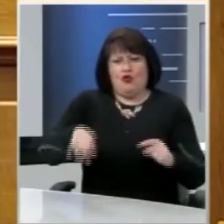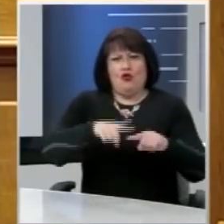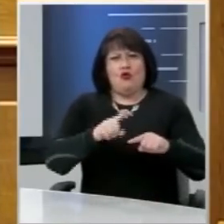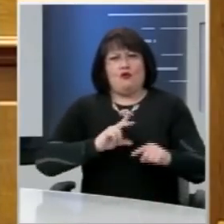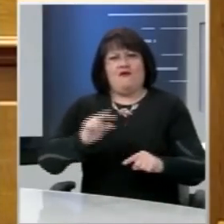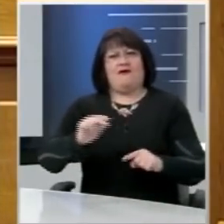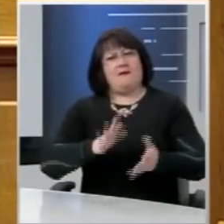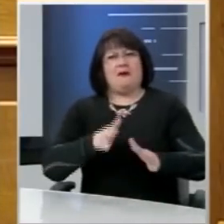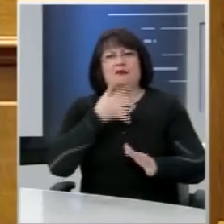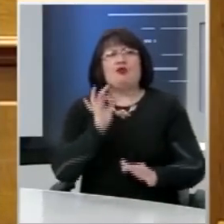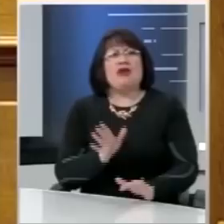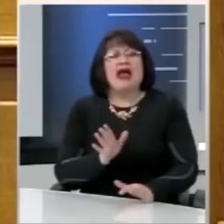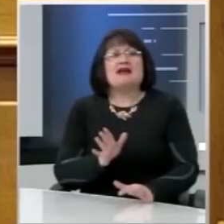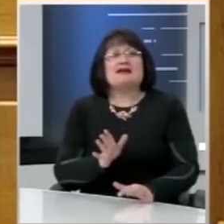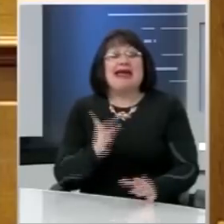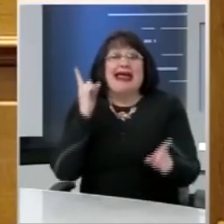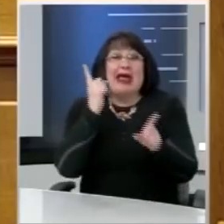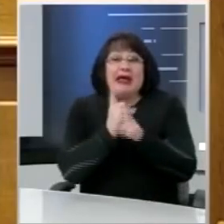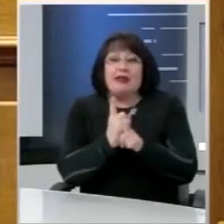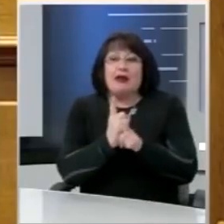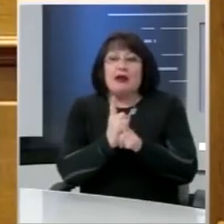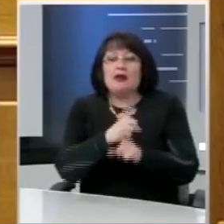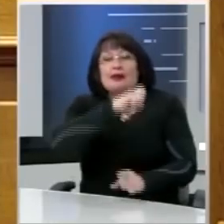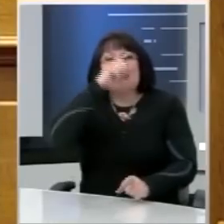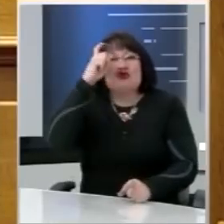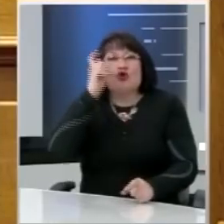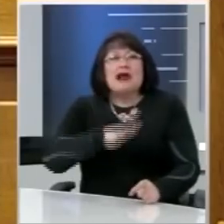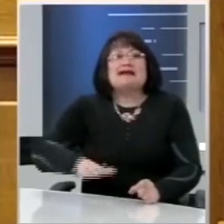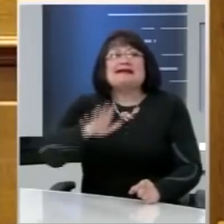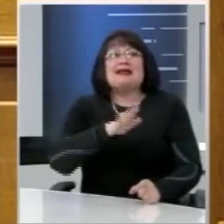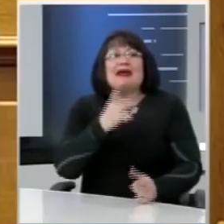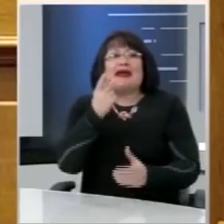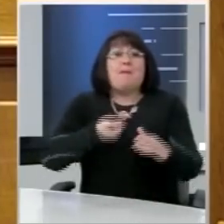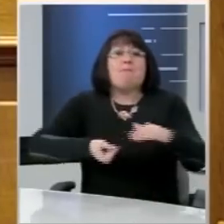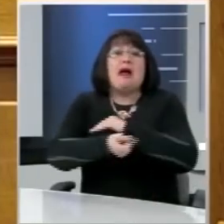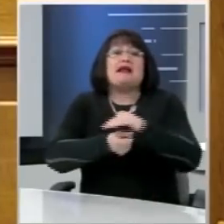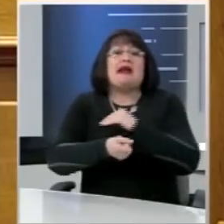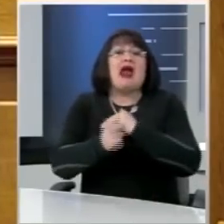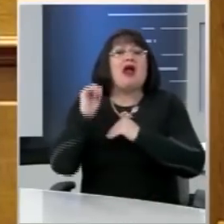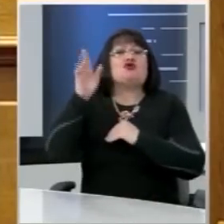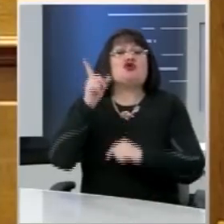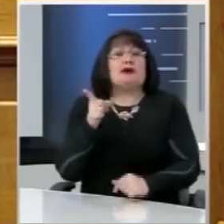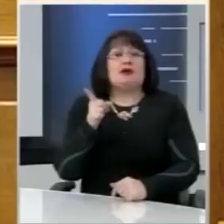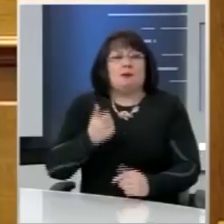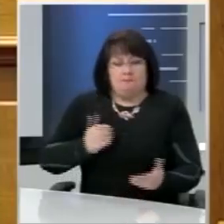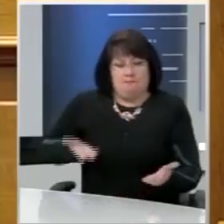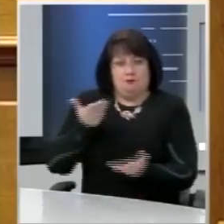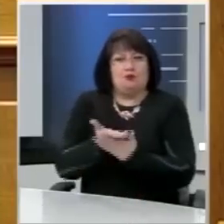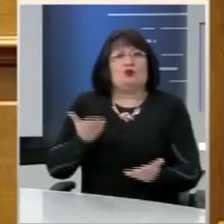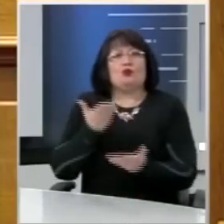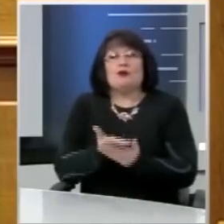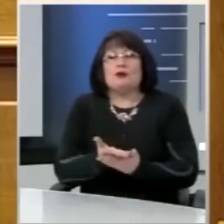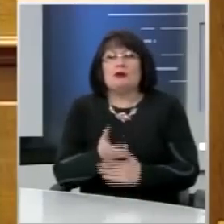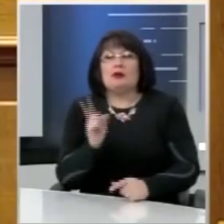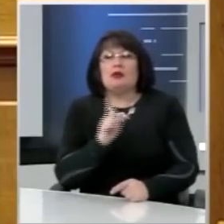της χώρας αλλά και στις ειδικές και δύσκολες συνθήκες της μετανάστευσης. Αυτές οι προτάσεις δεν